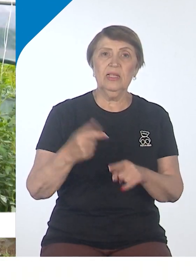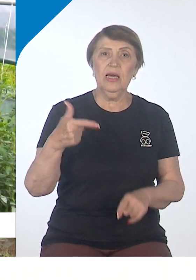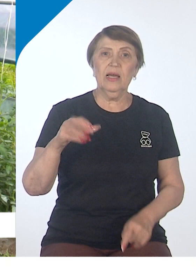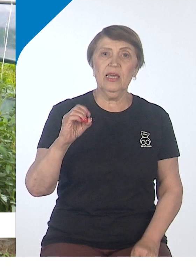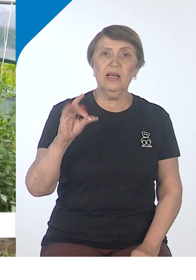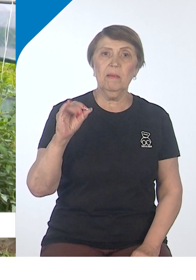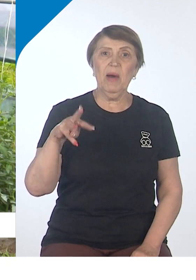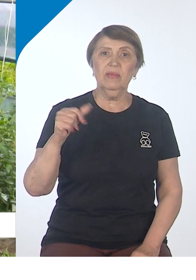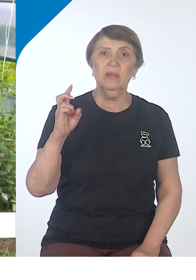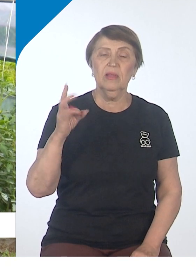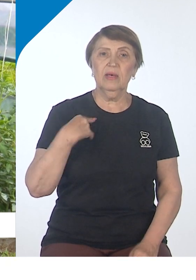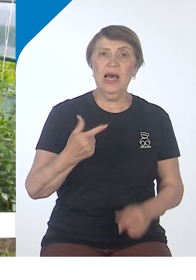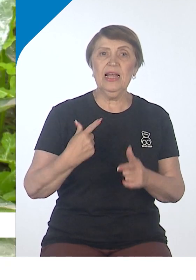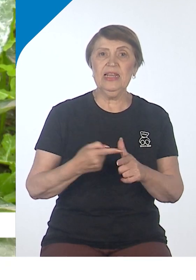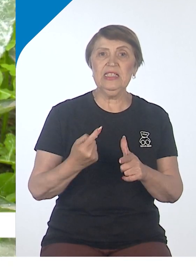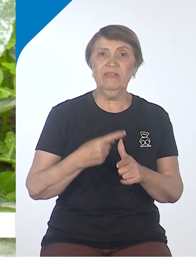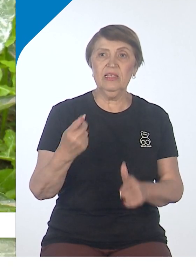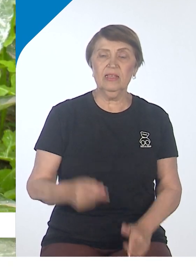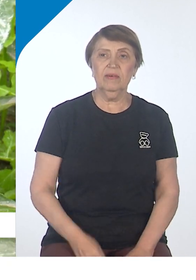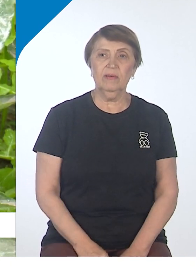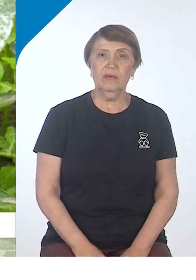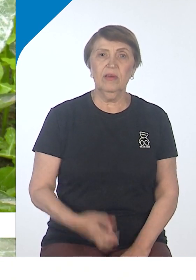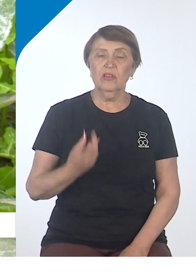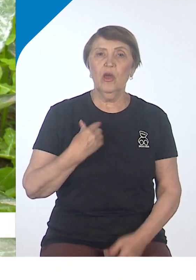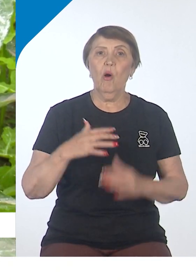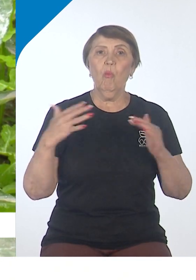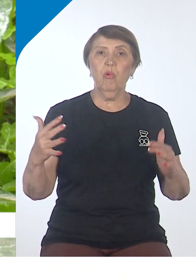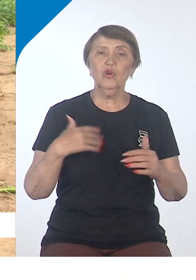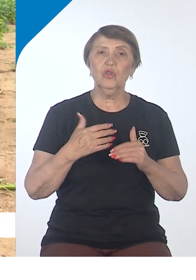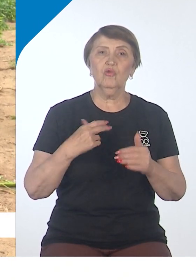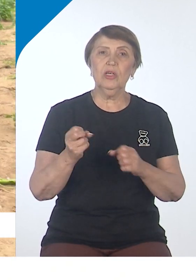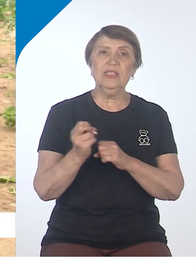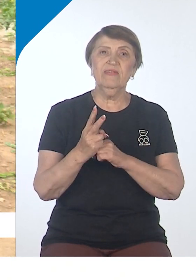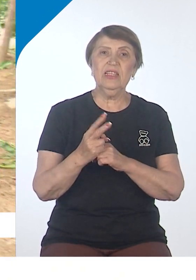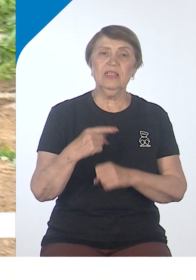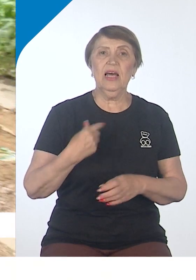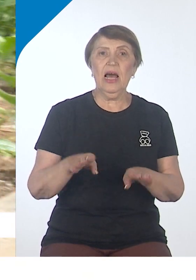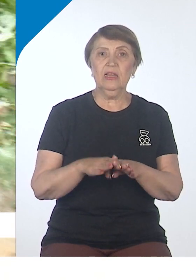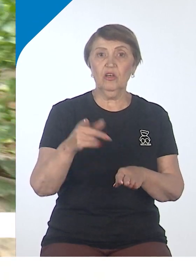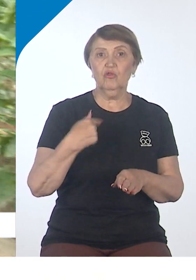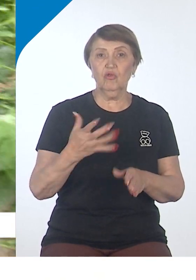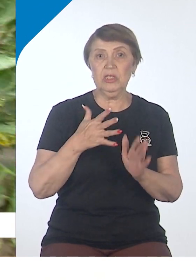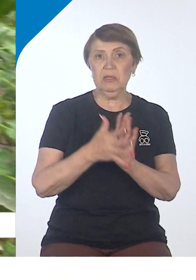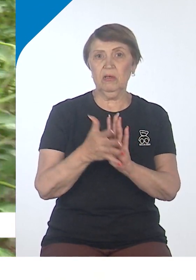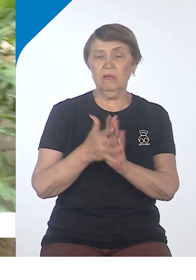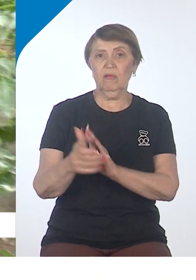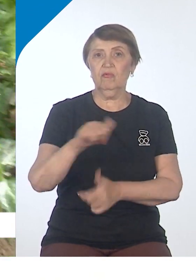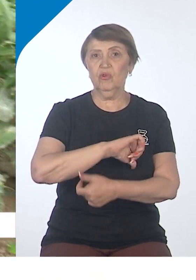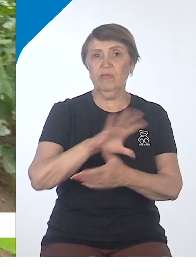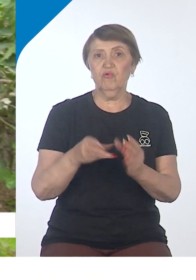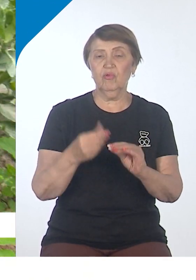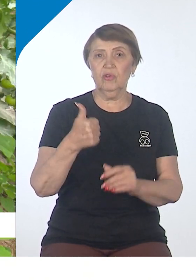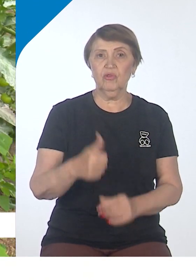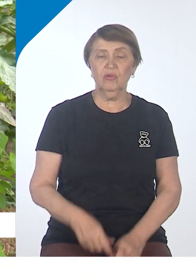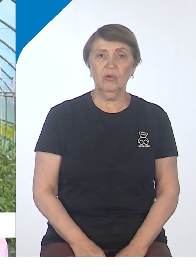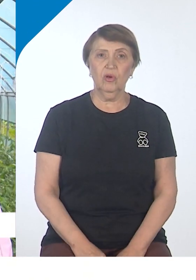У томатов обрывают пасынки. На стебле оставляют не больше двух основных веток. Так пасленовые идут в плод, а не тратят ресурсы на лишнюю зелень.